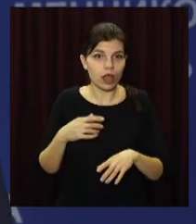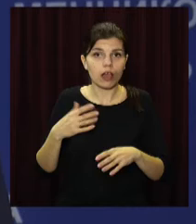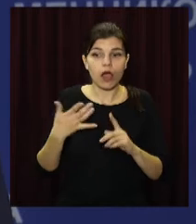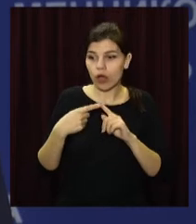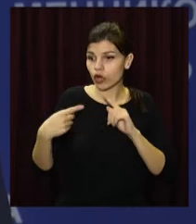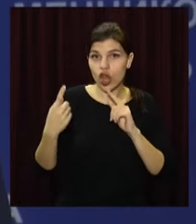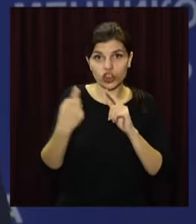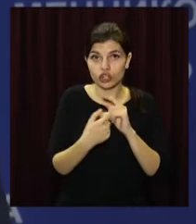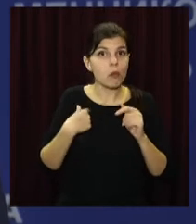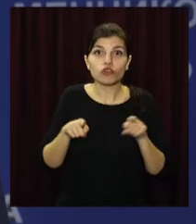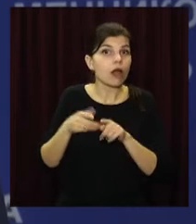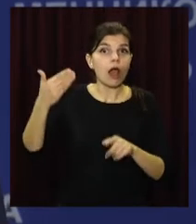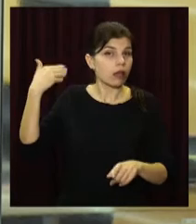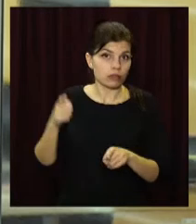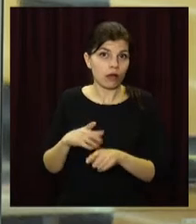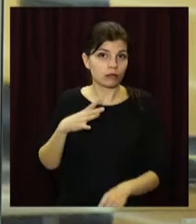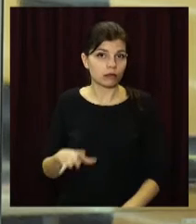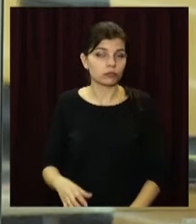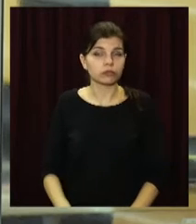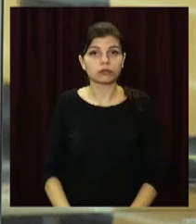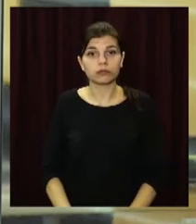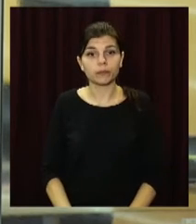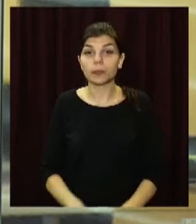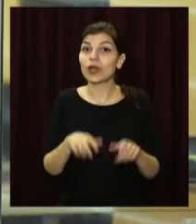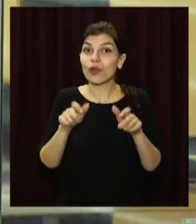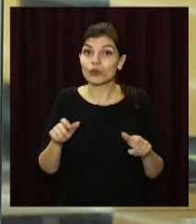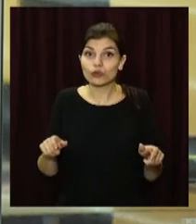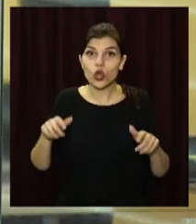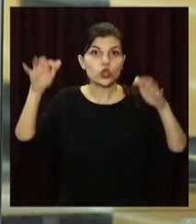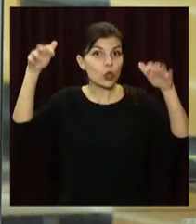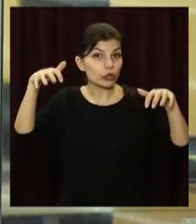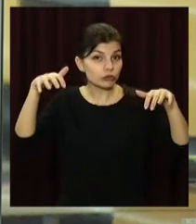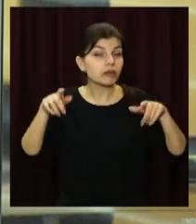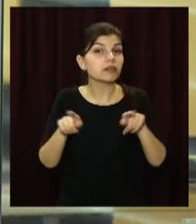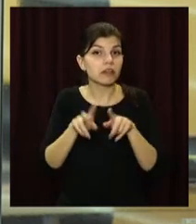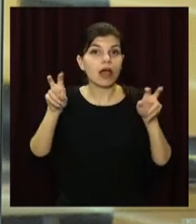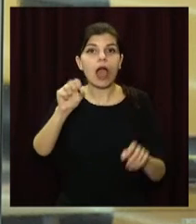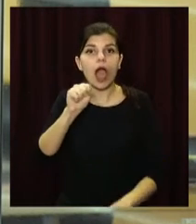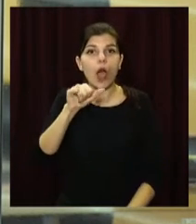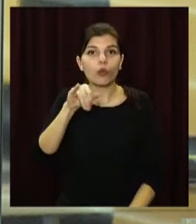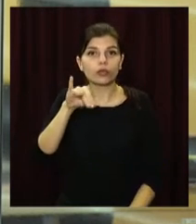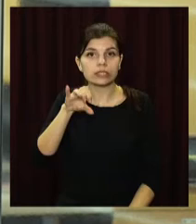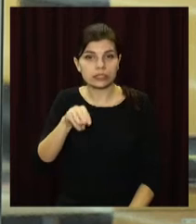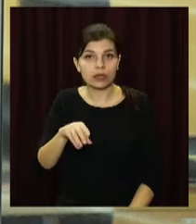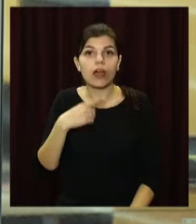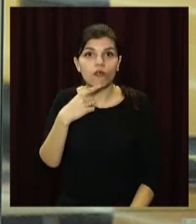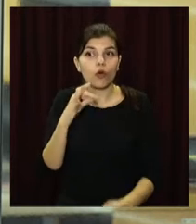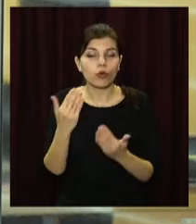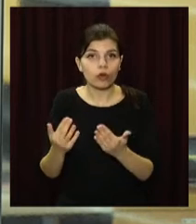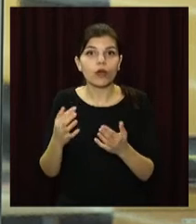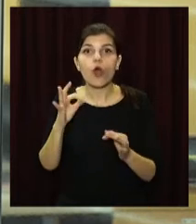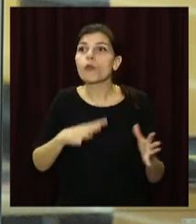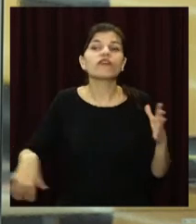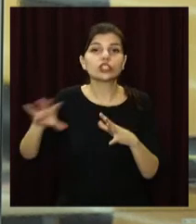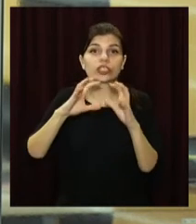тижні, ми ще не бачили. Люди дощу – так називають аутистів, і сьогодні говорять про них в усьому